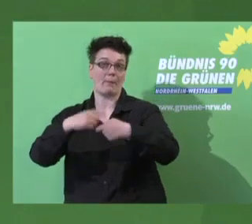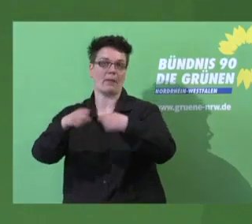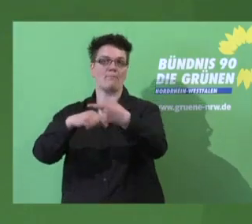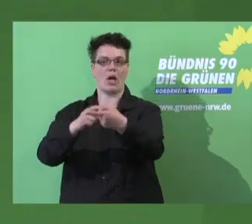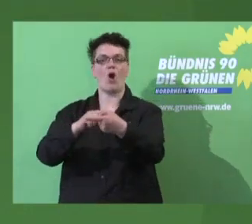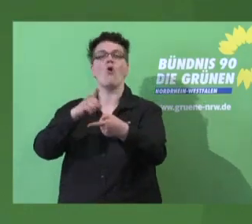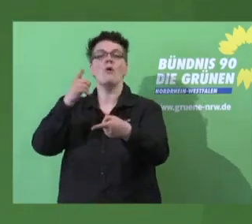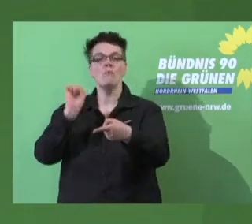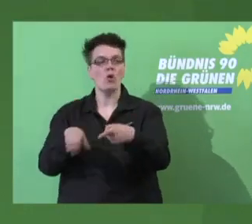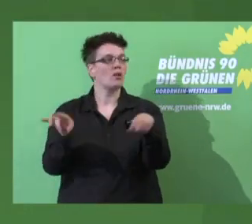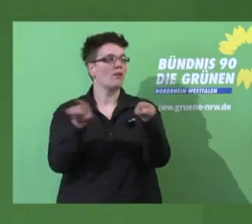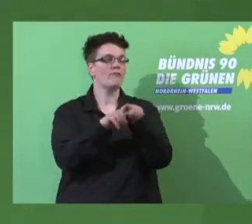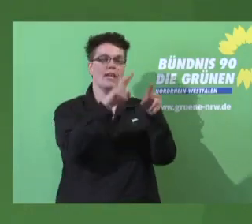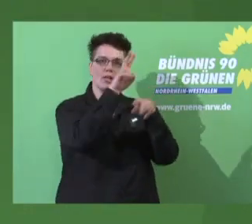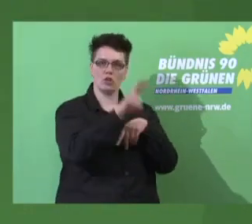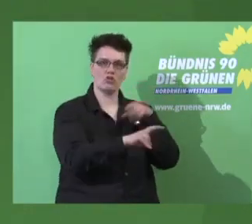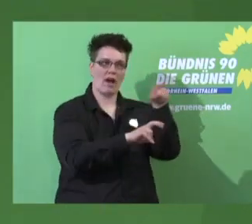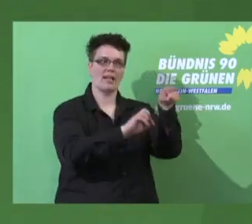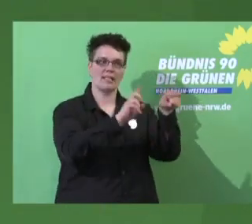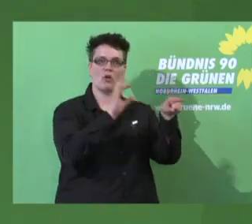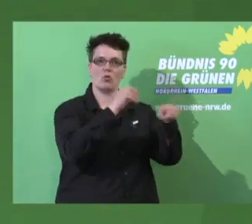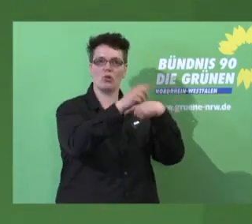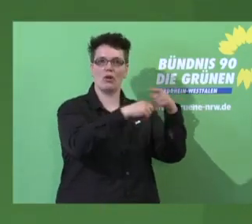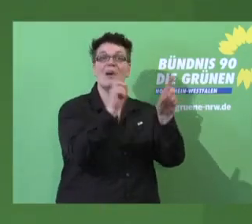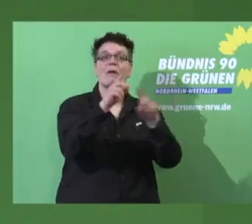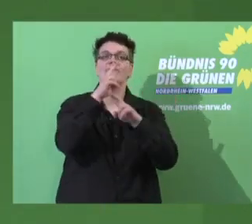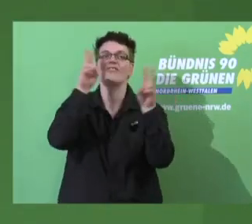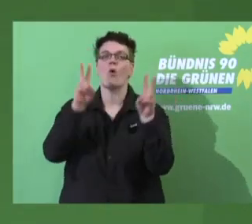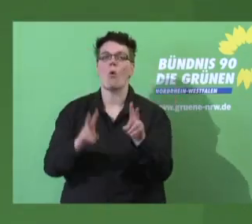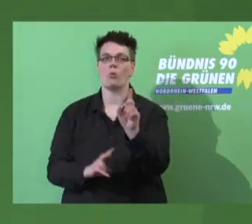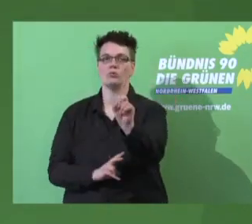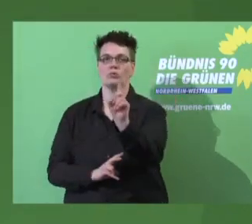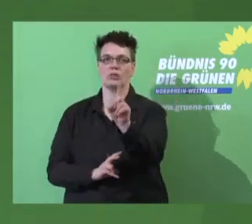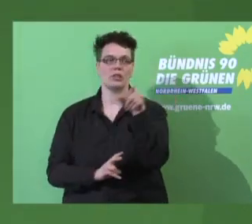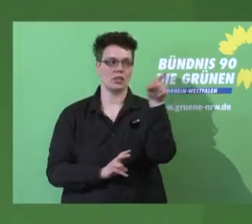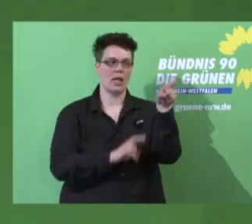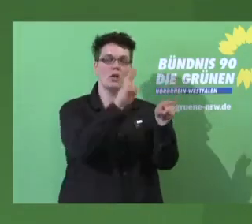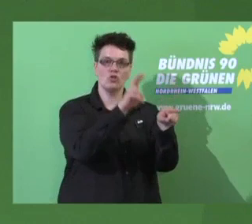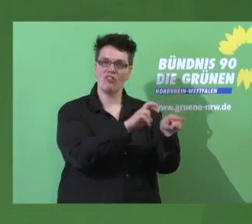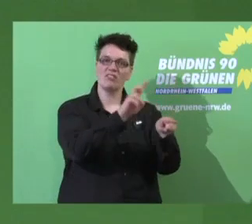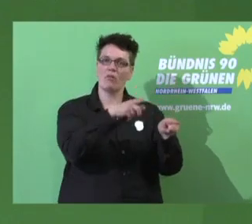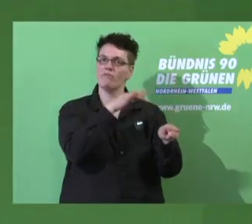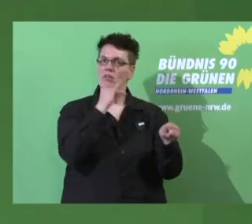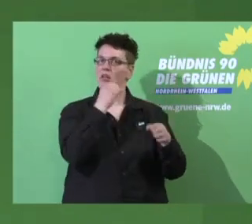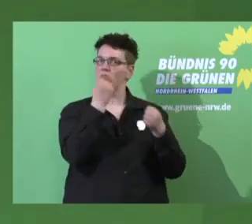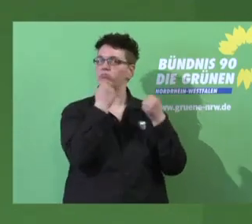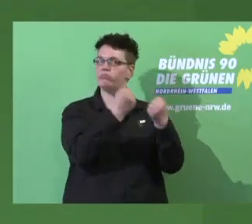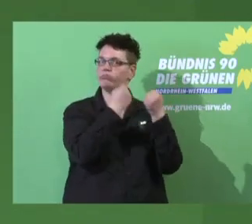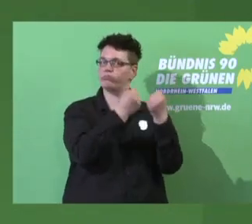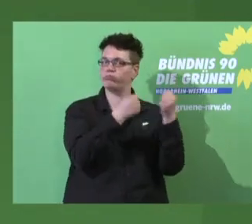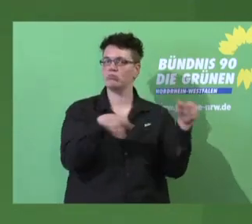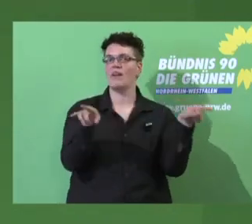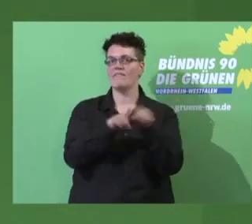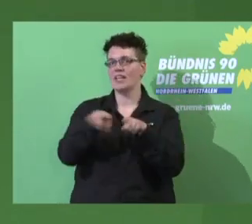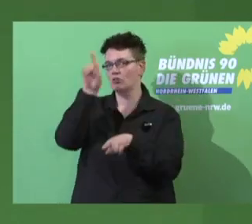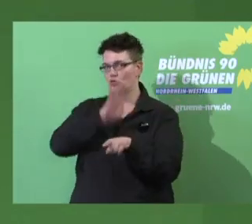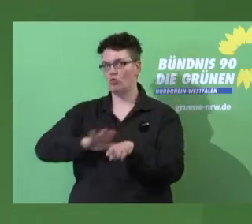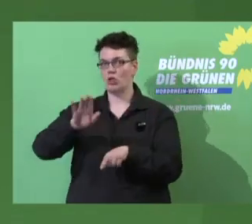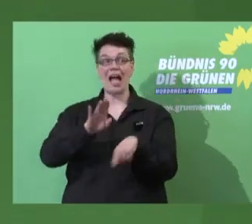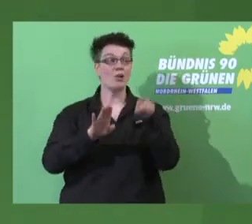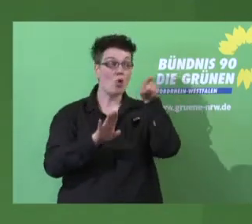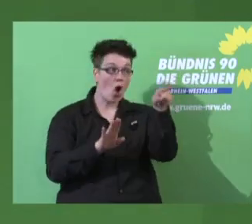Schweiz. Die Schweizer sind genauso viel mit dem Auto unterwegs wie wir Deutschen. Und ihre verkehrliche Klimabilanz ist noch viel schlechter.